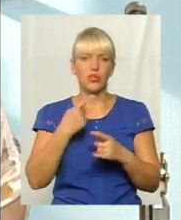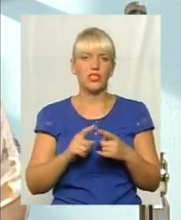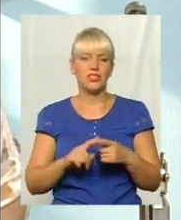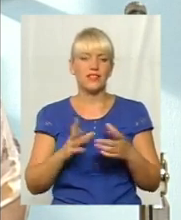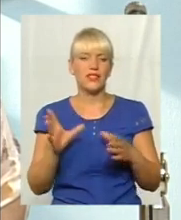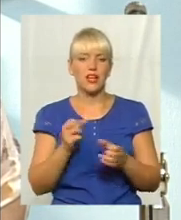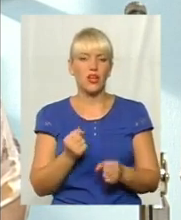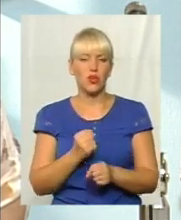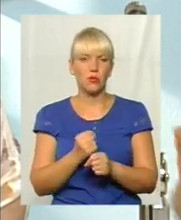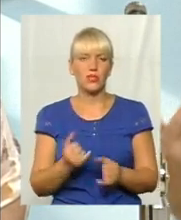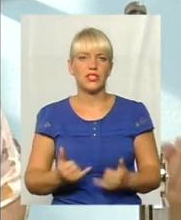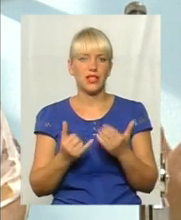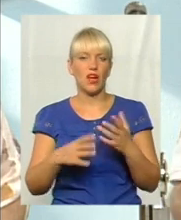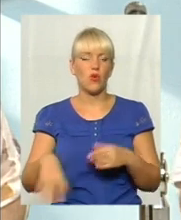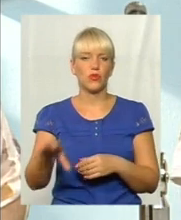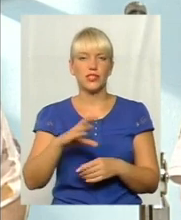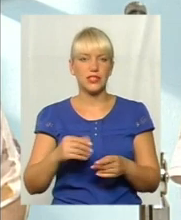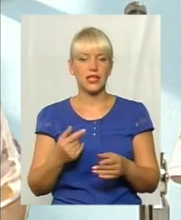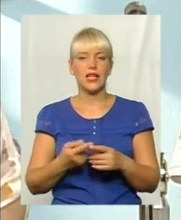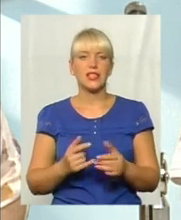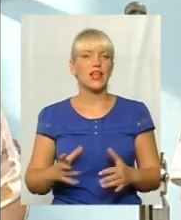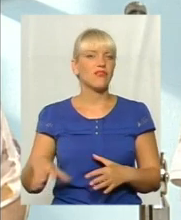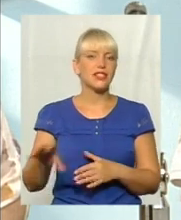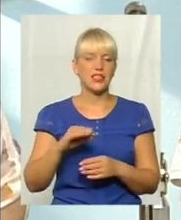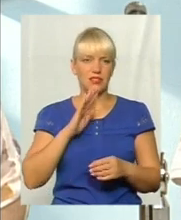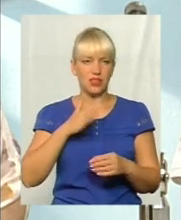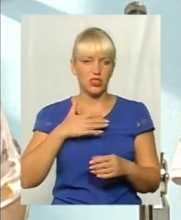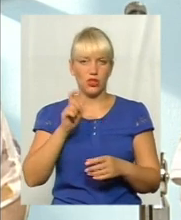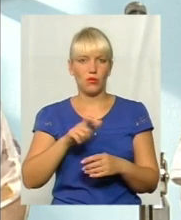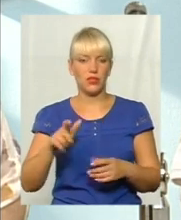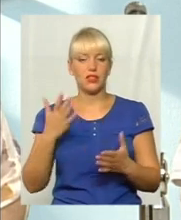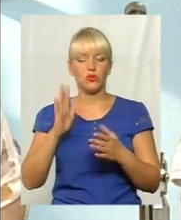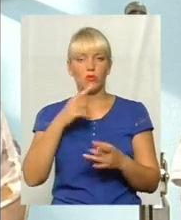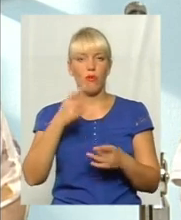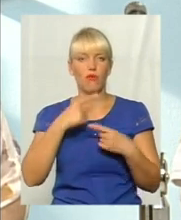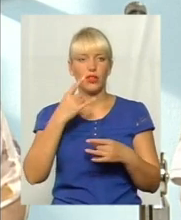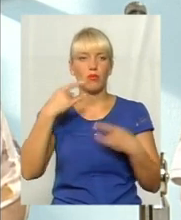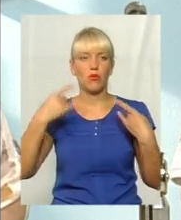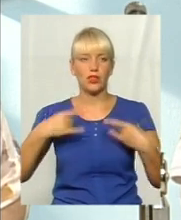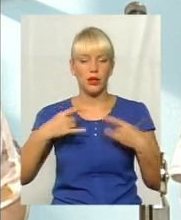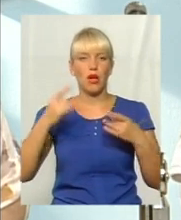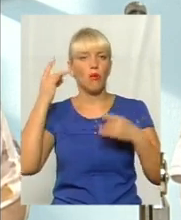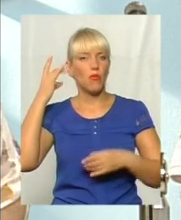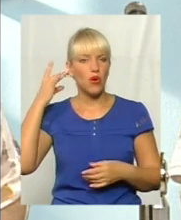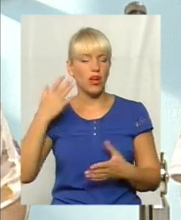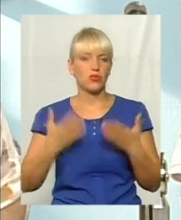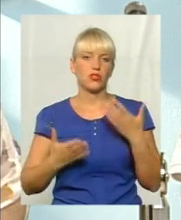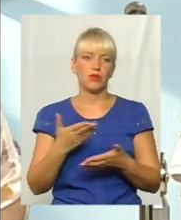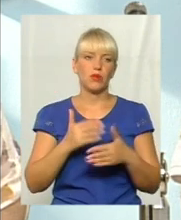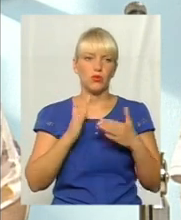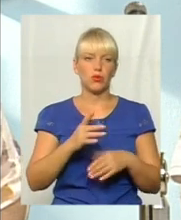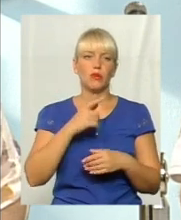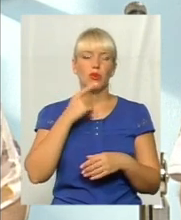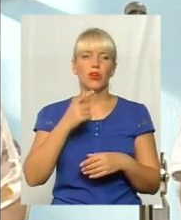маси наших громадян. Якщо ми це почнемо говорити, озвучувати по телебаченню, по радіо, якщо ми будемо